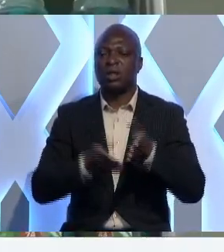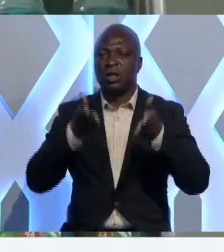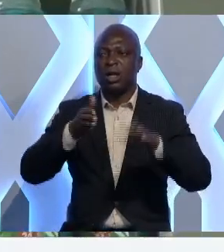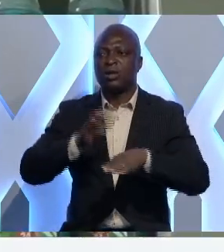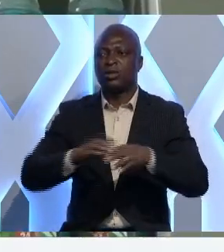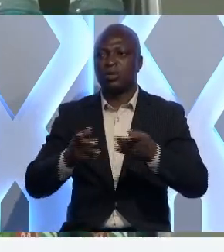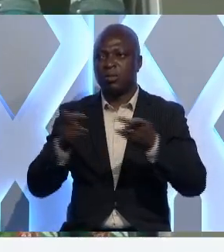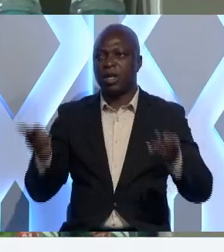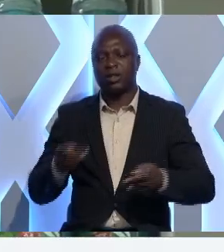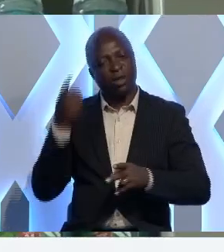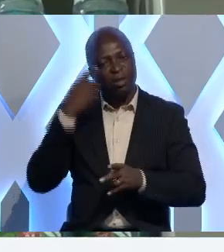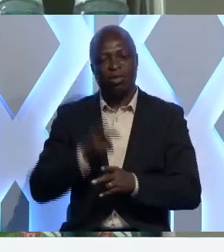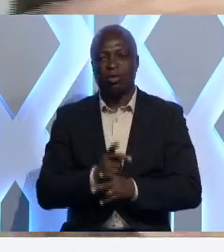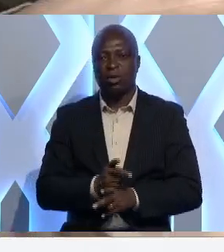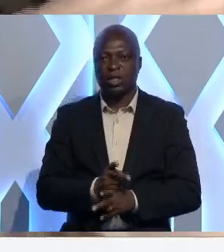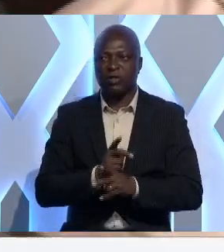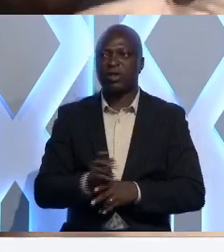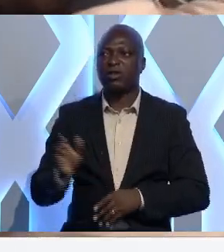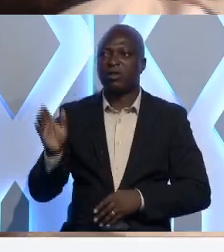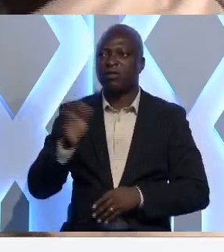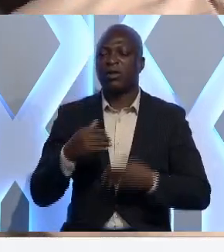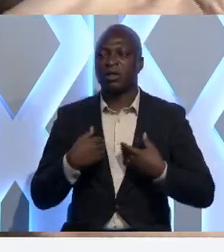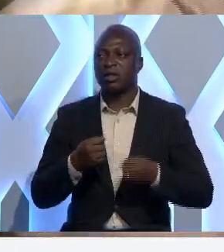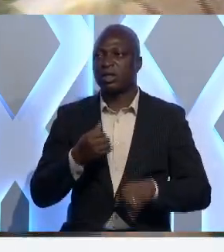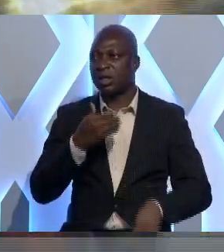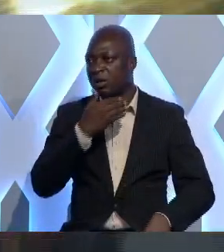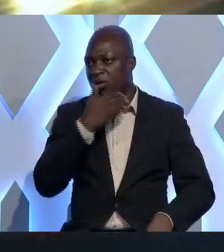place pour préserver votre santé au mieux.